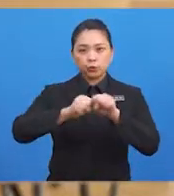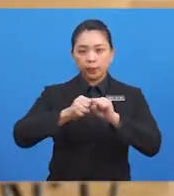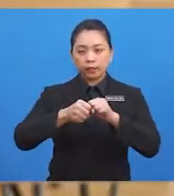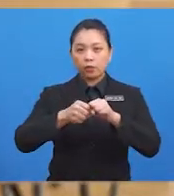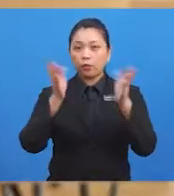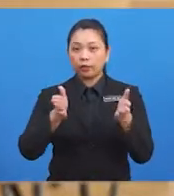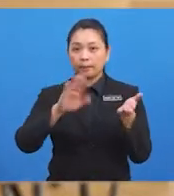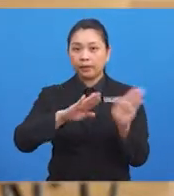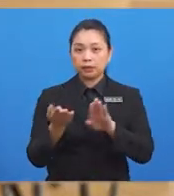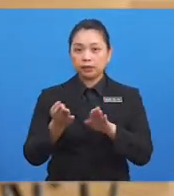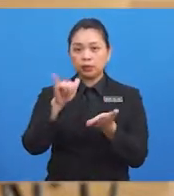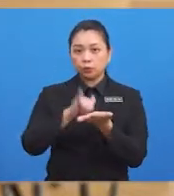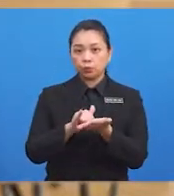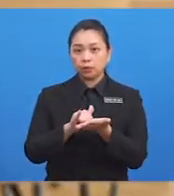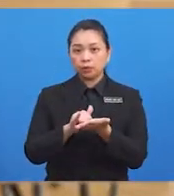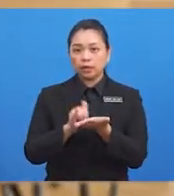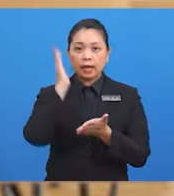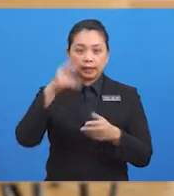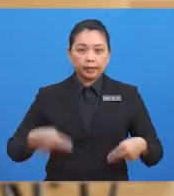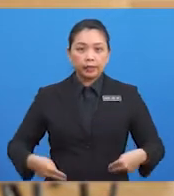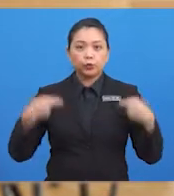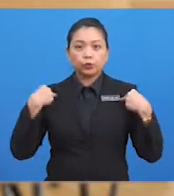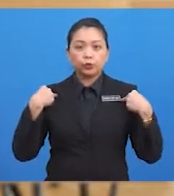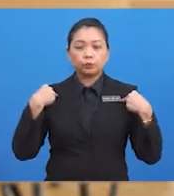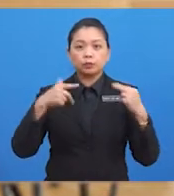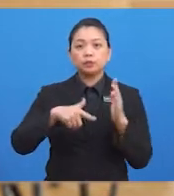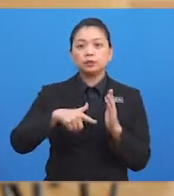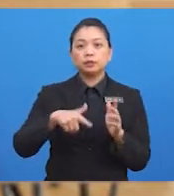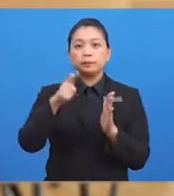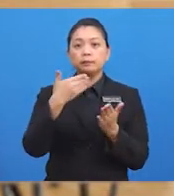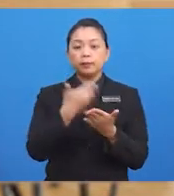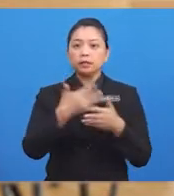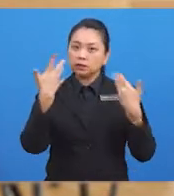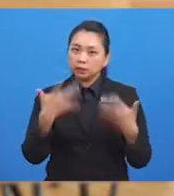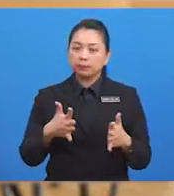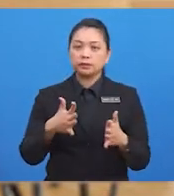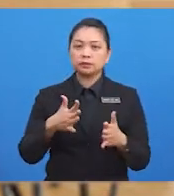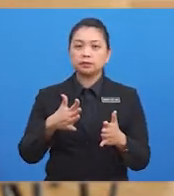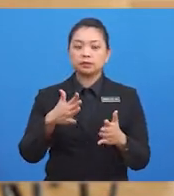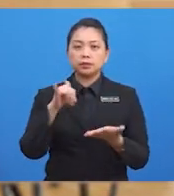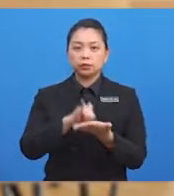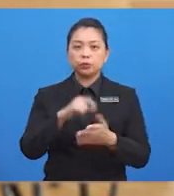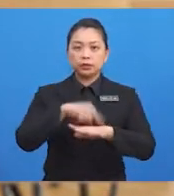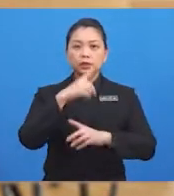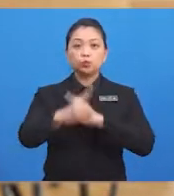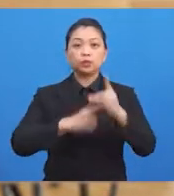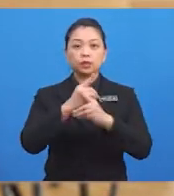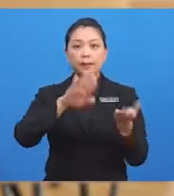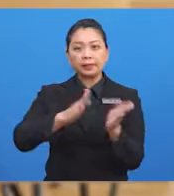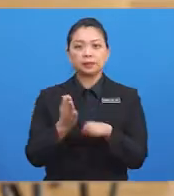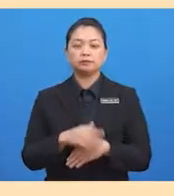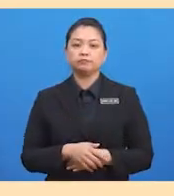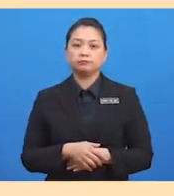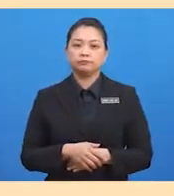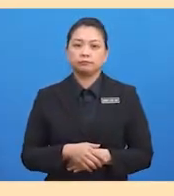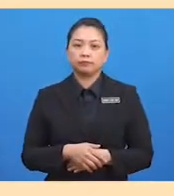si mati dapat terus hidup dengan baik di dunia selepas mati. Ini mengikut kepercayaan mereka.